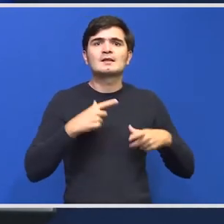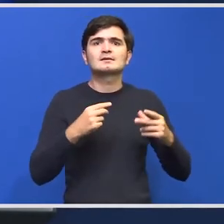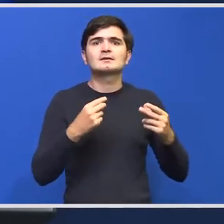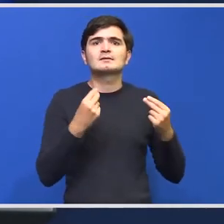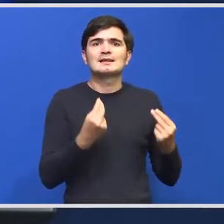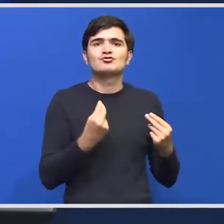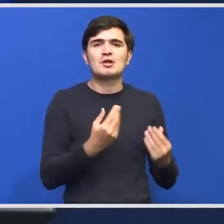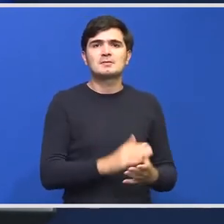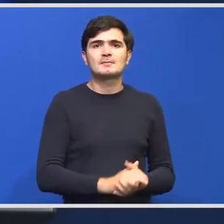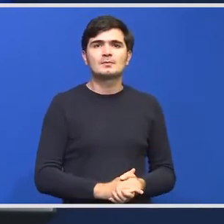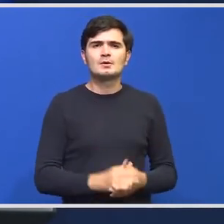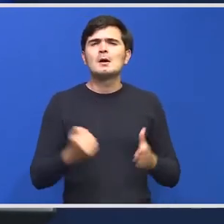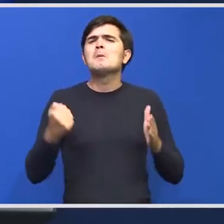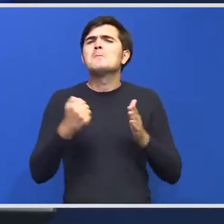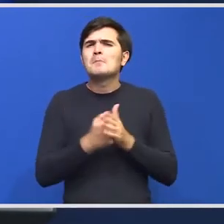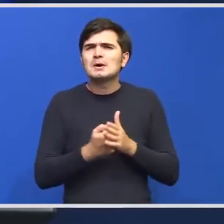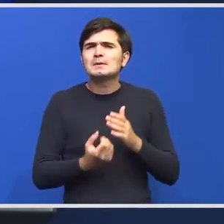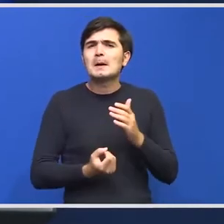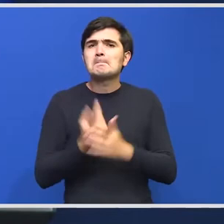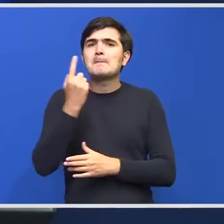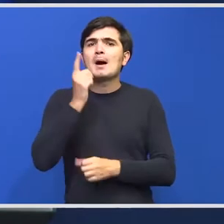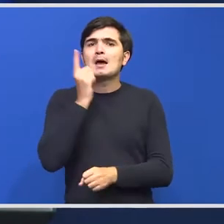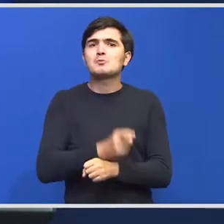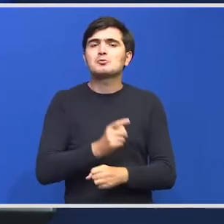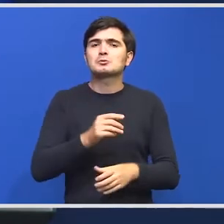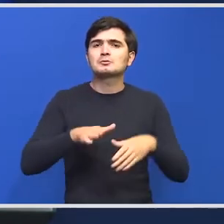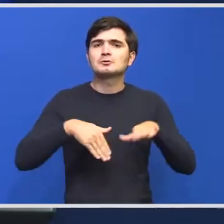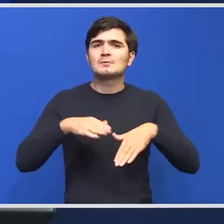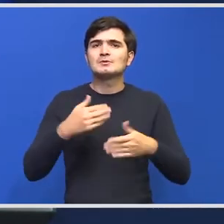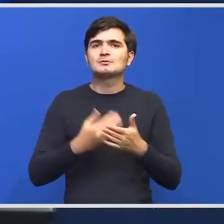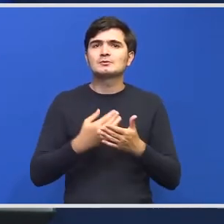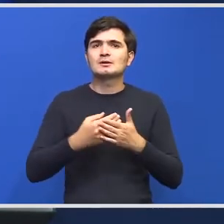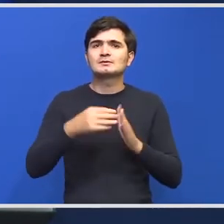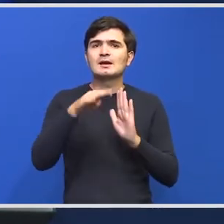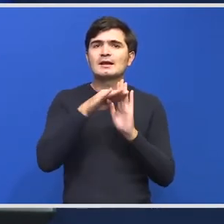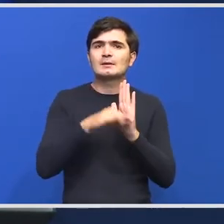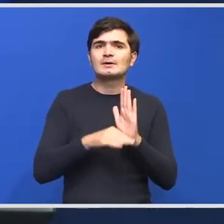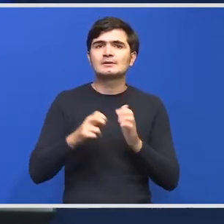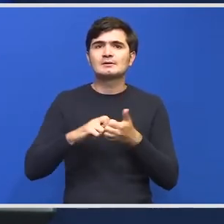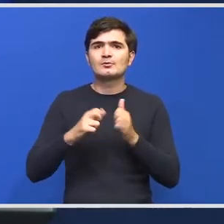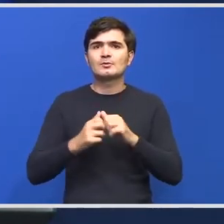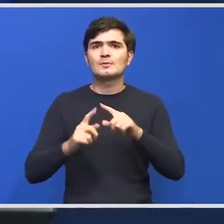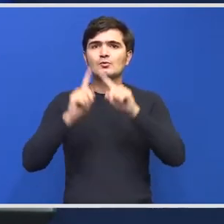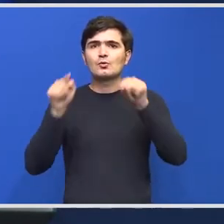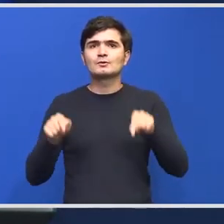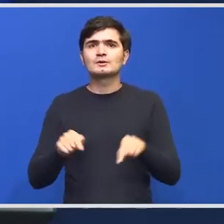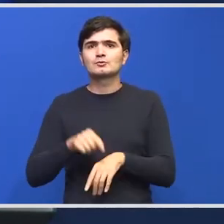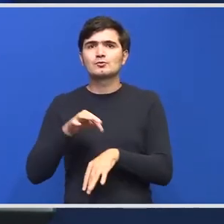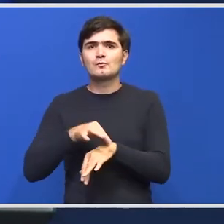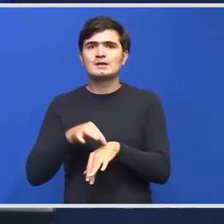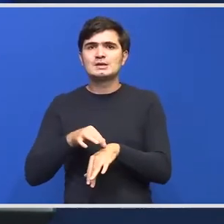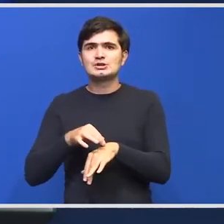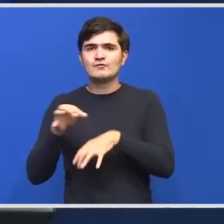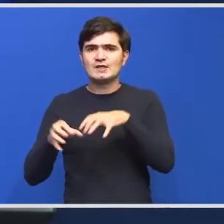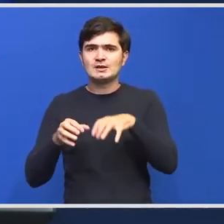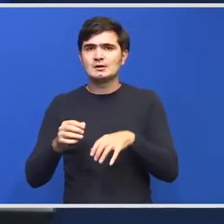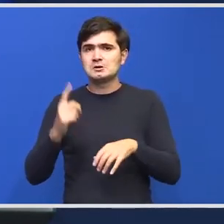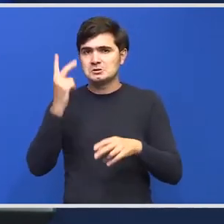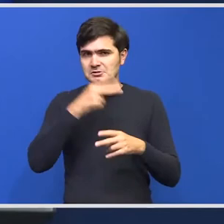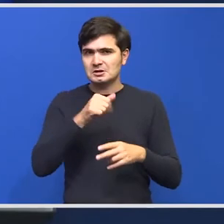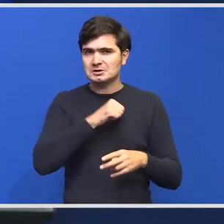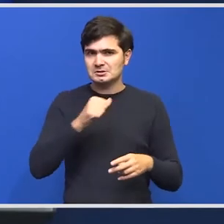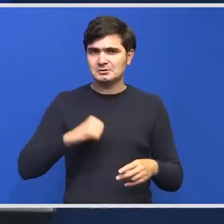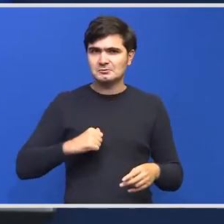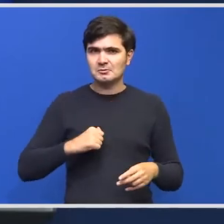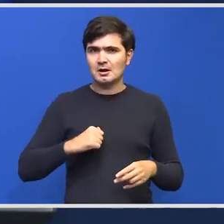cât mai aproape la apariția acelui ordin de ministru care să reglementeze chestiunile care țindă contractul cadrul cu medicii veterinari înțelegem că singura soluție